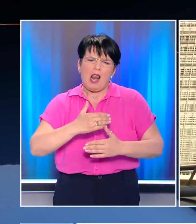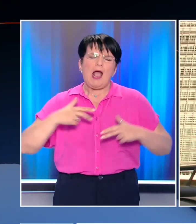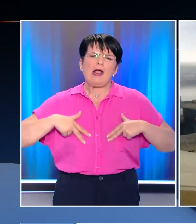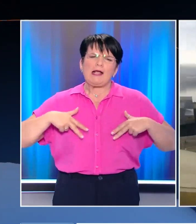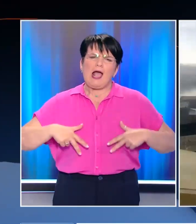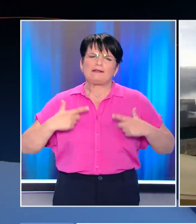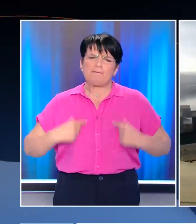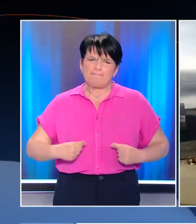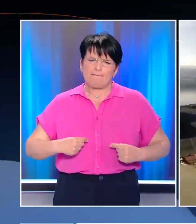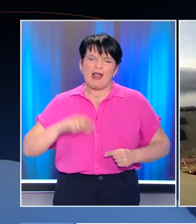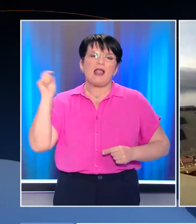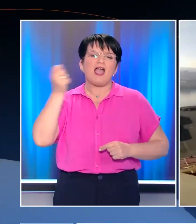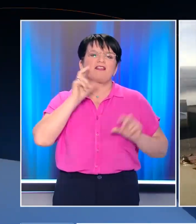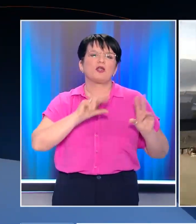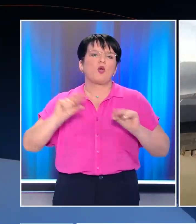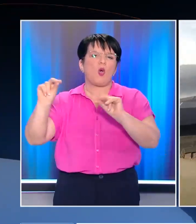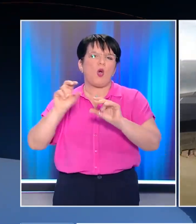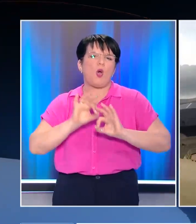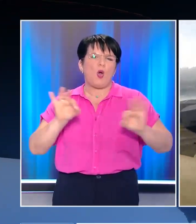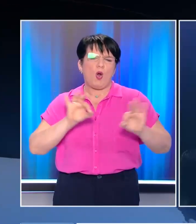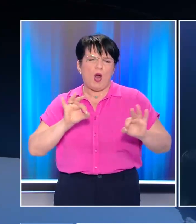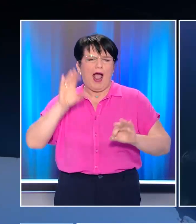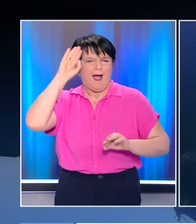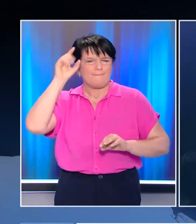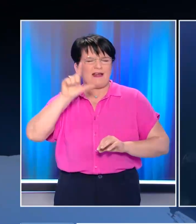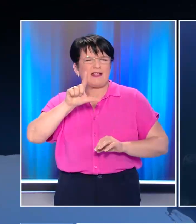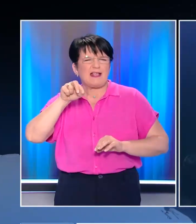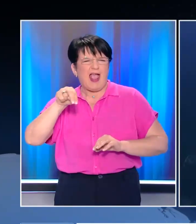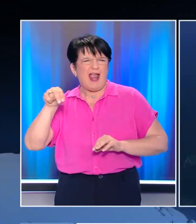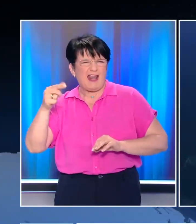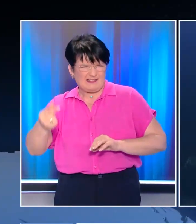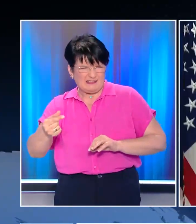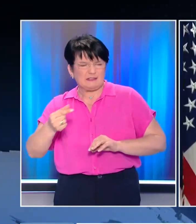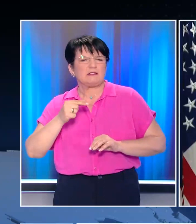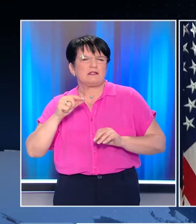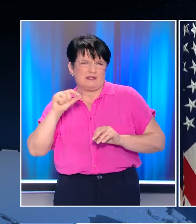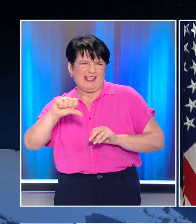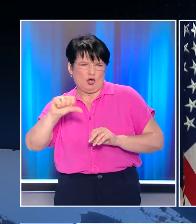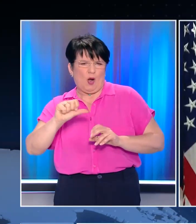-μέλη εκπονούν σχέδια σε εθνικό επίπεδο με την προμήθεια LNG από τη ΣΥΠΑ να βρίσκεται στα περισσότερα εξ' αυτών.